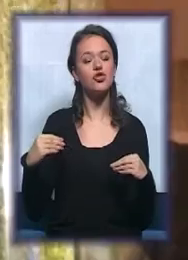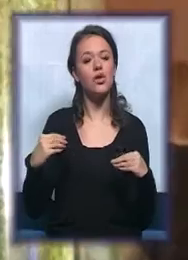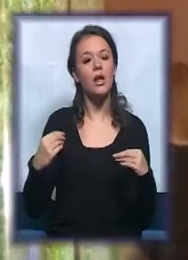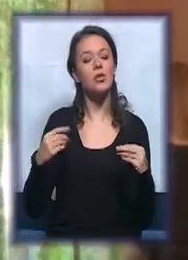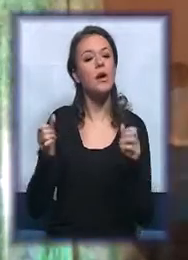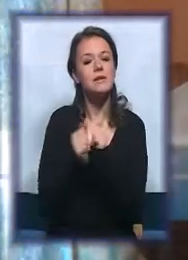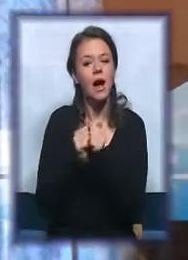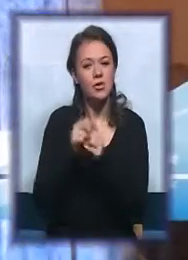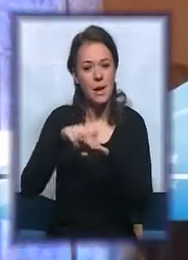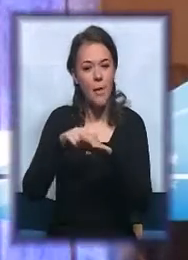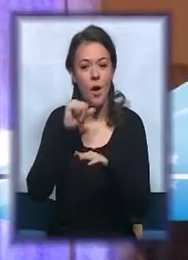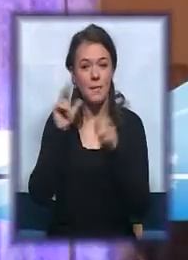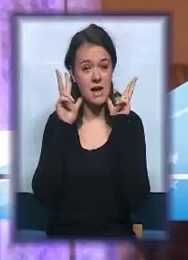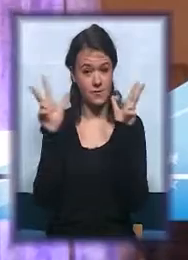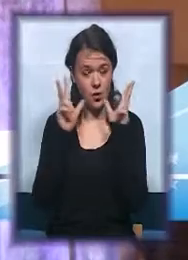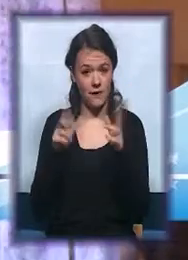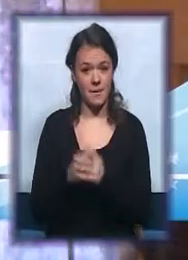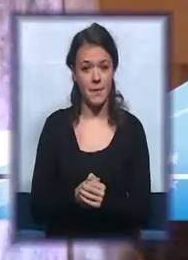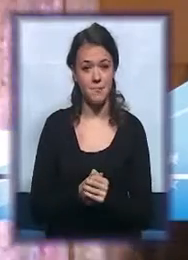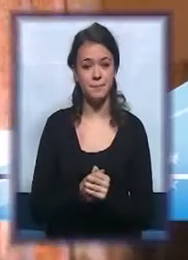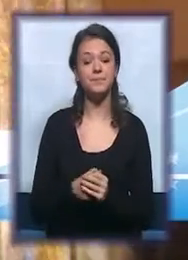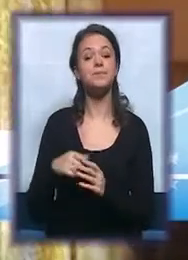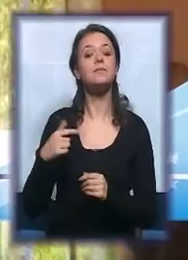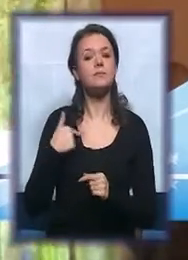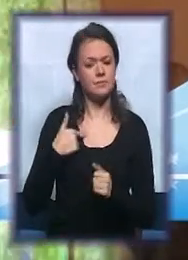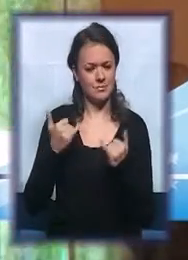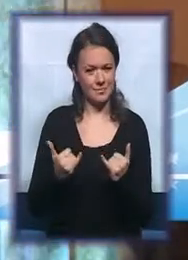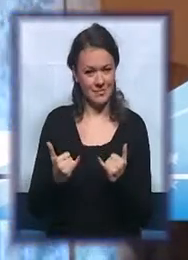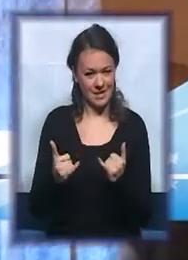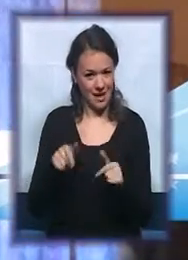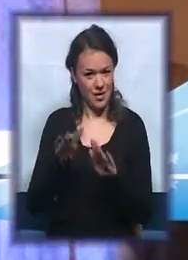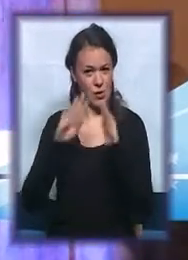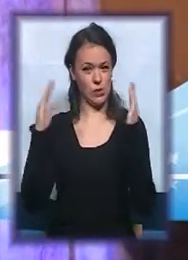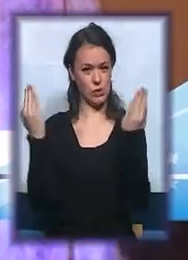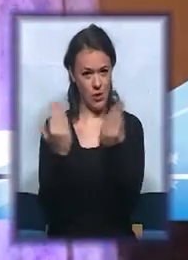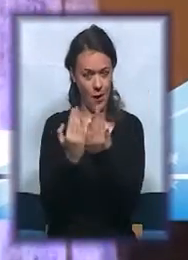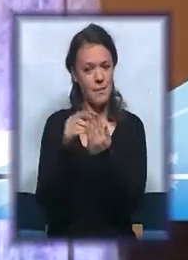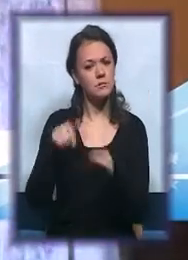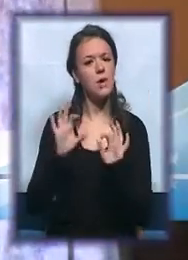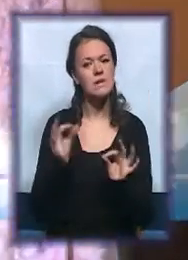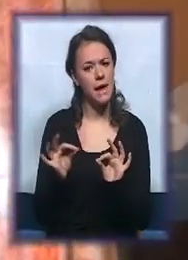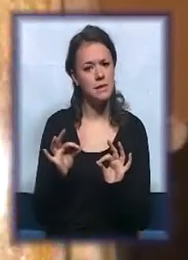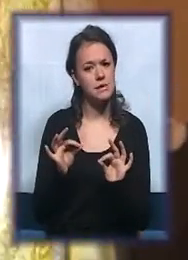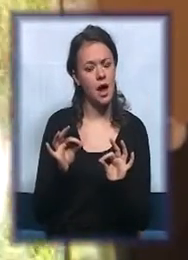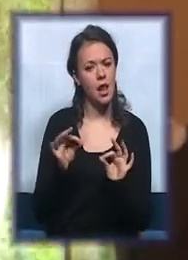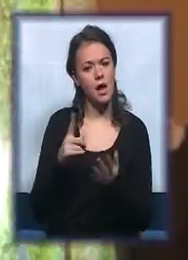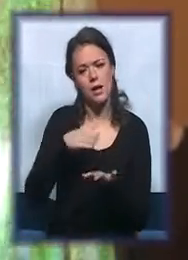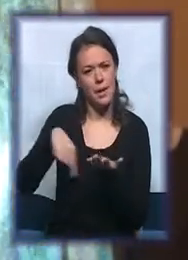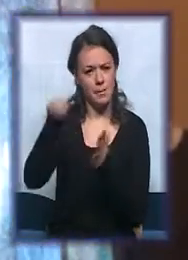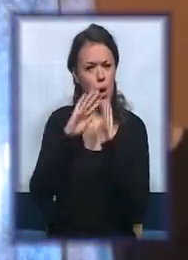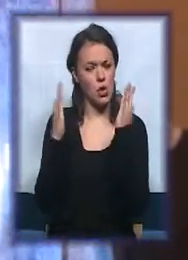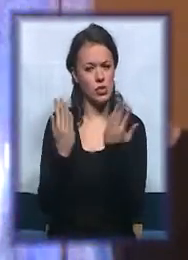Mi se trenutno nalazimo u senzornoj sobi. To je specijalno opremljen prostor. Vidite sa ovim